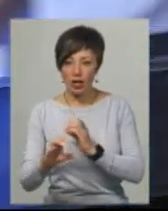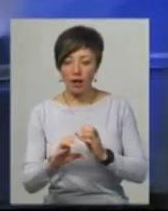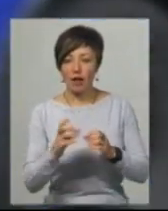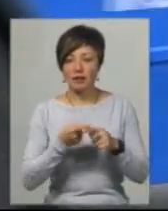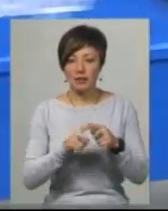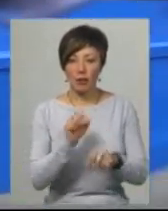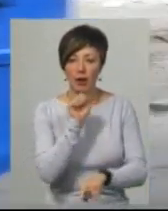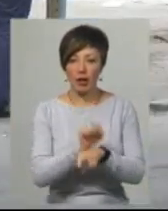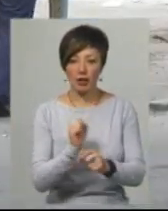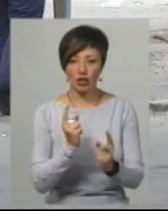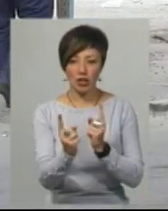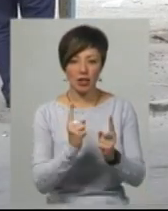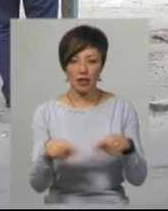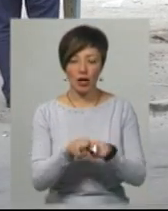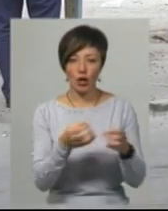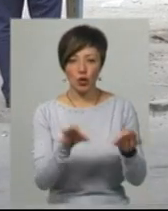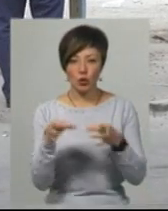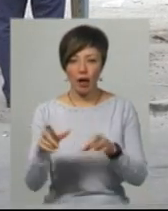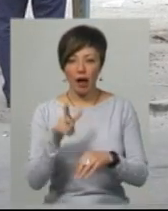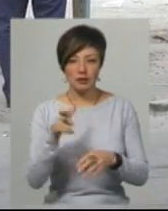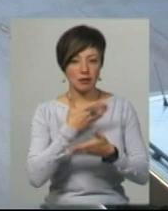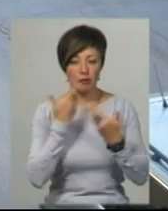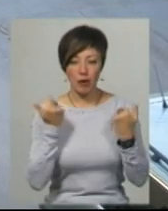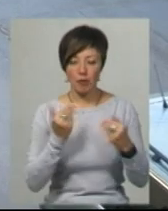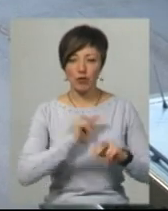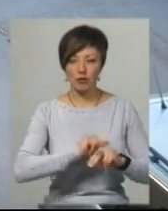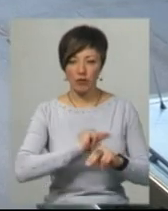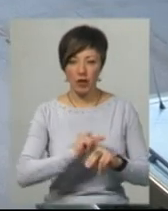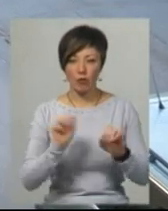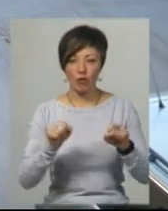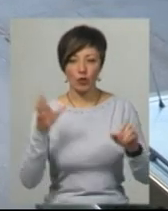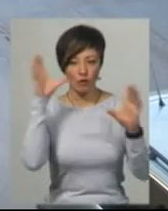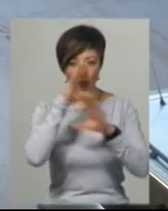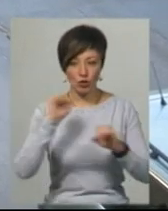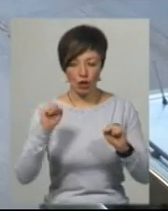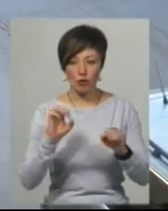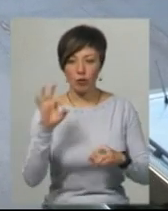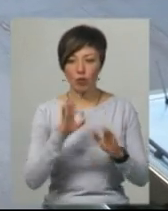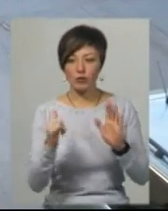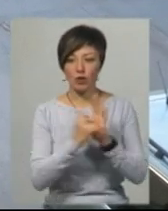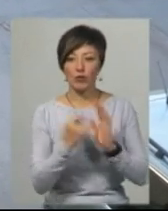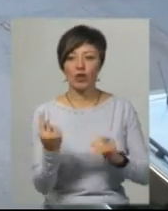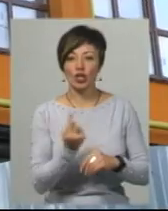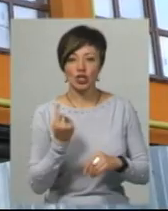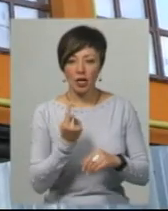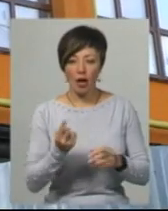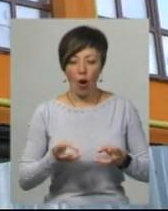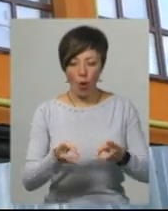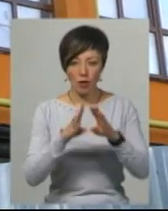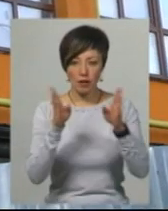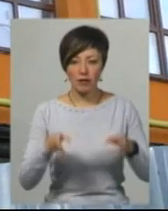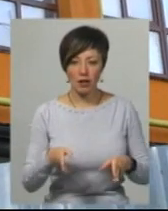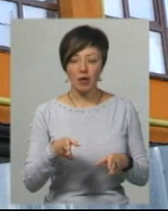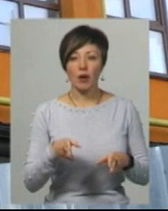перекрити проїжджу частину. Таких дозволів, каже, газівники не мають, тому працюватимуть, мовірно, вночі. Стосовно встановлення лічильників і котлів для опалення,